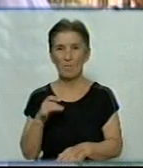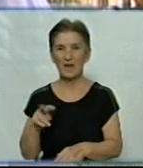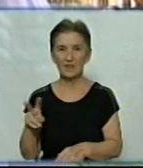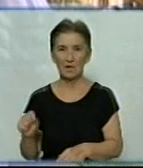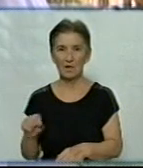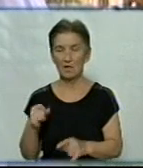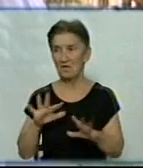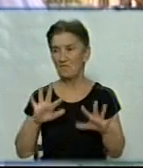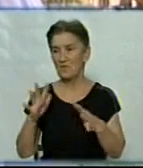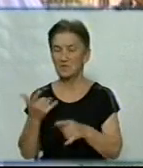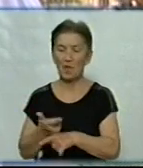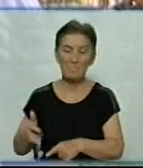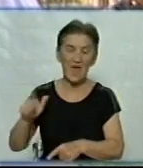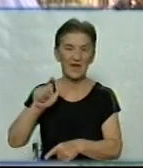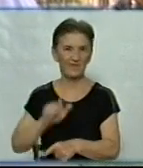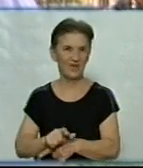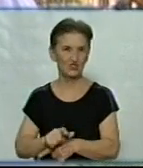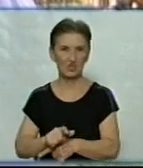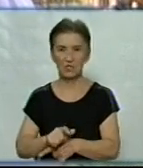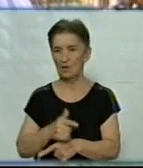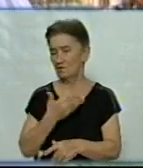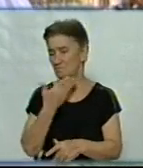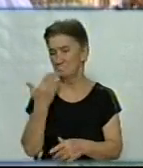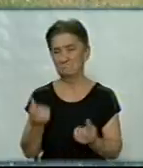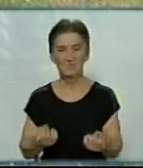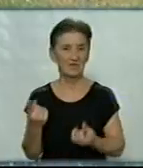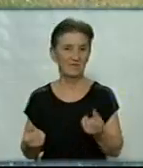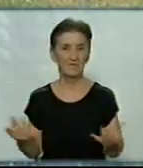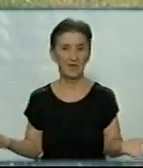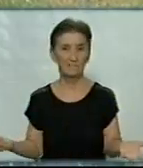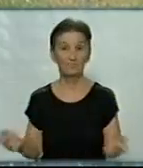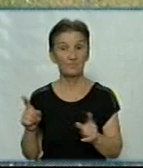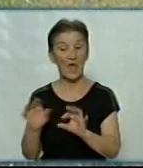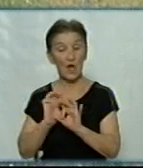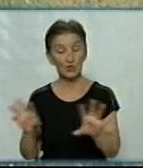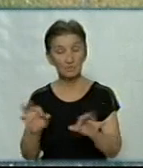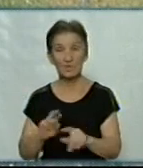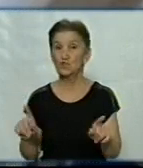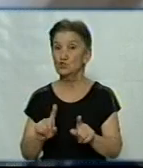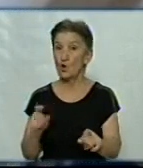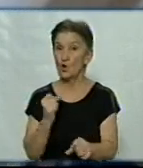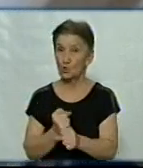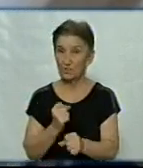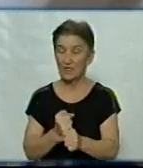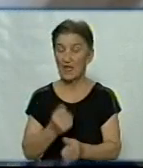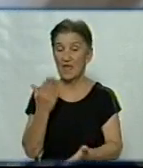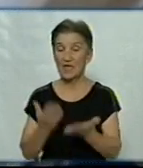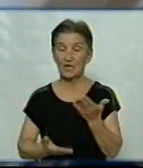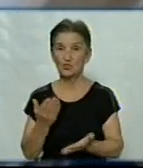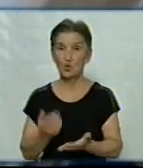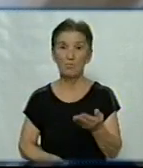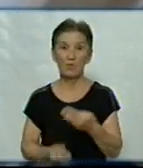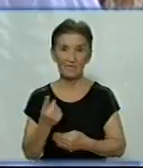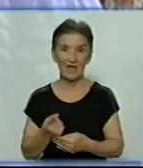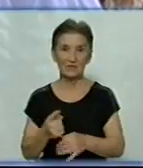і випадків перевищення встановлених нормативів також не виявлено. Розповідає, що роблять, якщо виявляють перевищення радіаційного